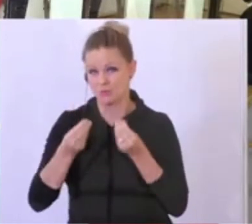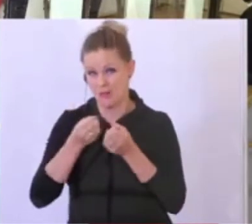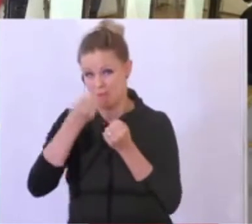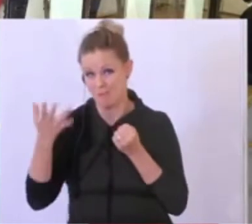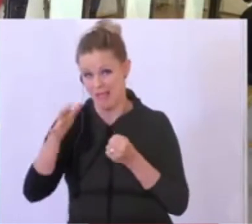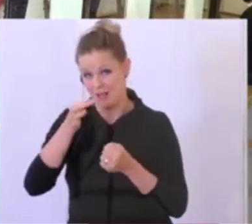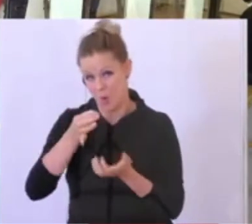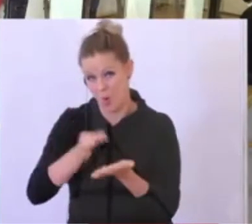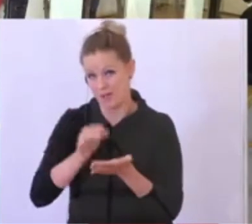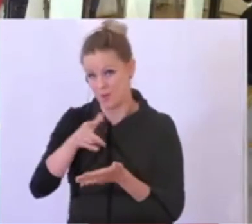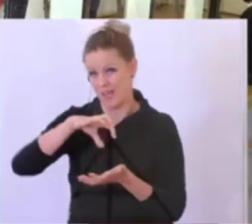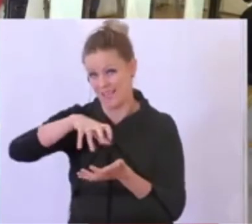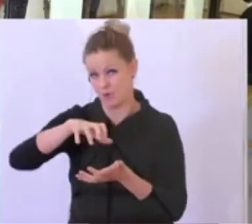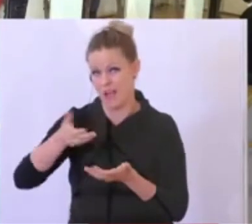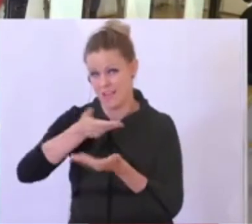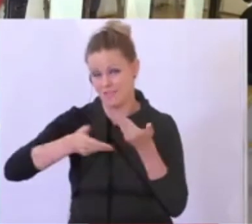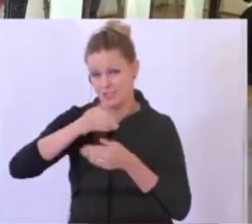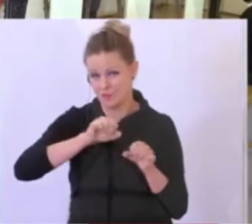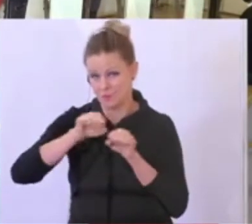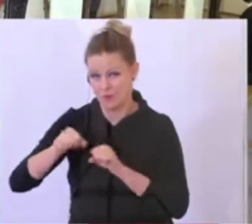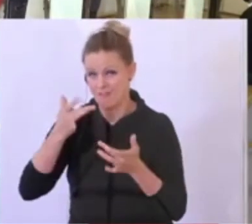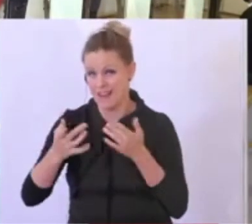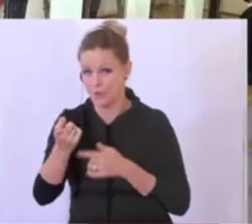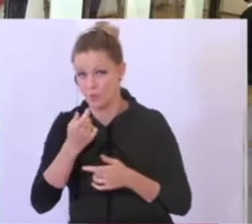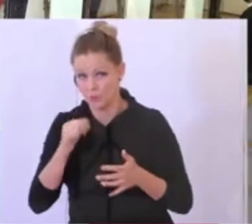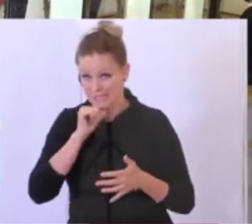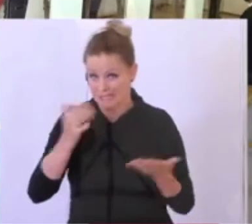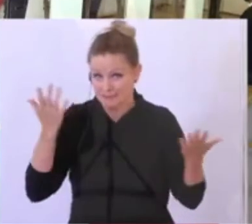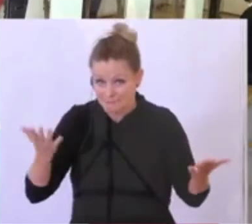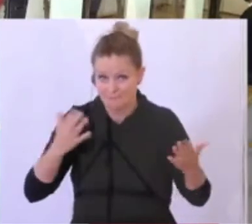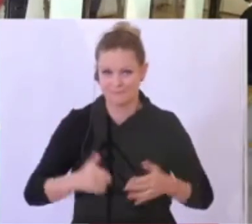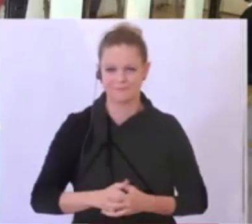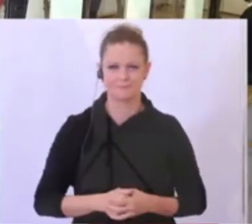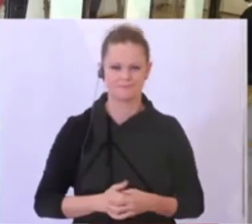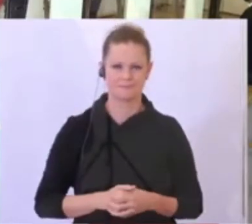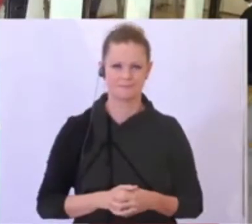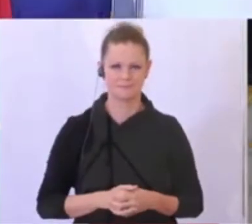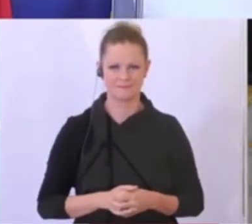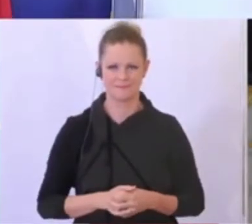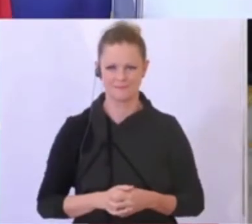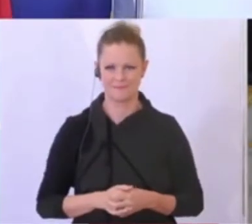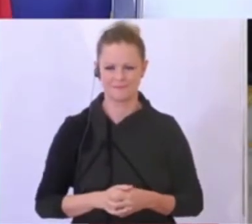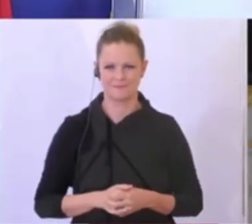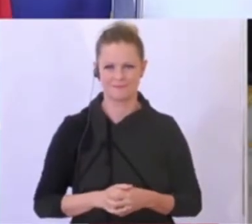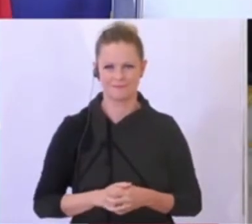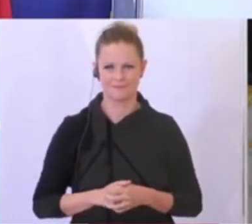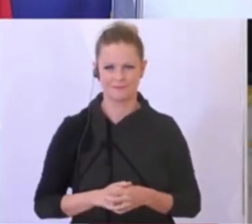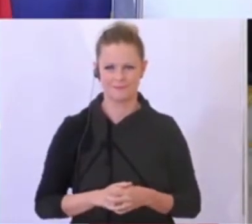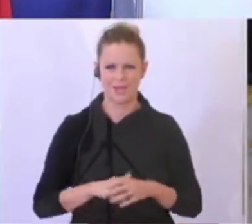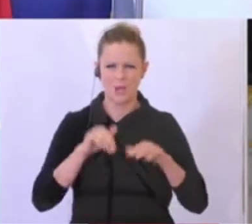eine regionale Wirtschaftsmöglichkeit, die vielleicht kommt oder nicht. Danke. Also, ich muss Sie vielleicht ein Stück weit